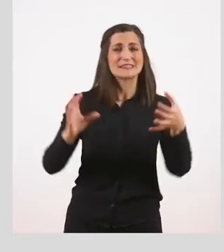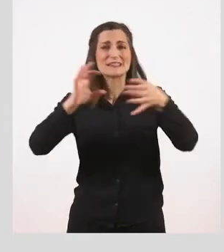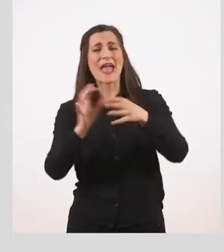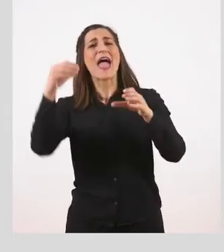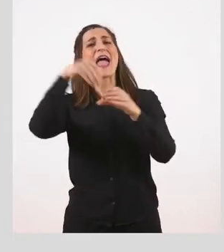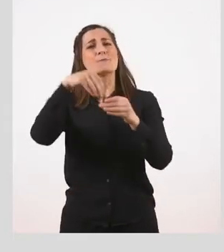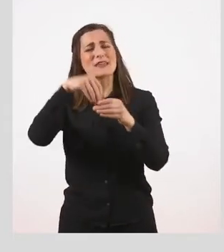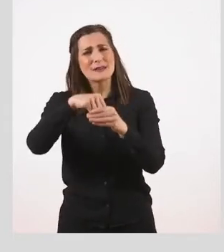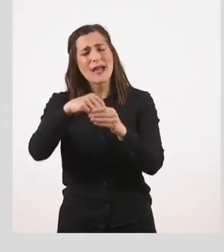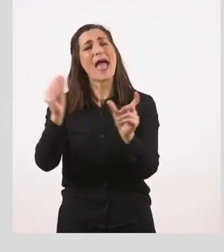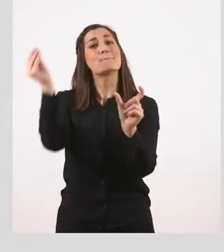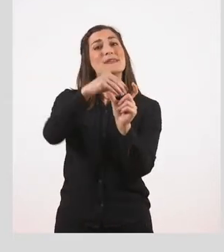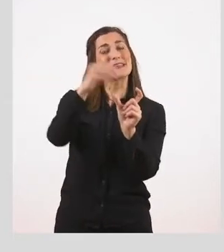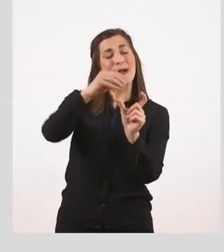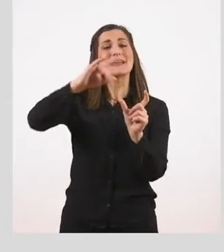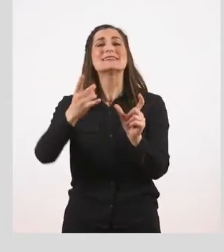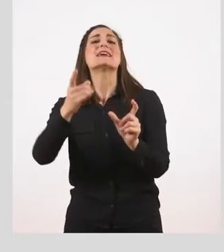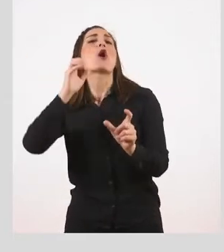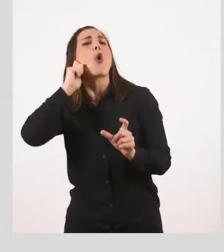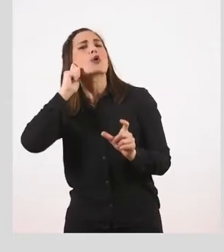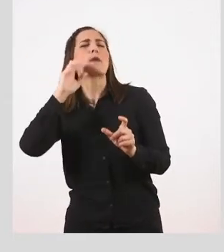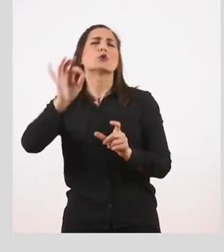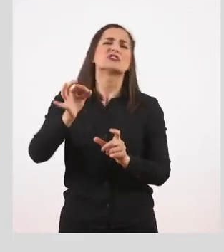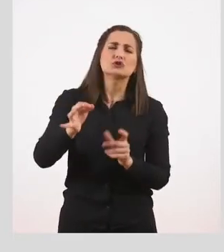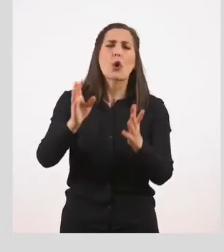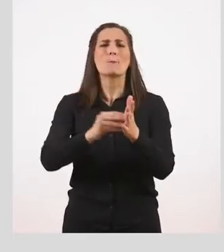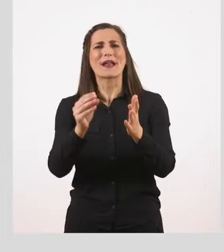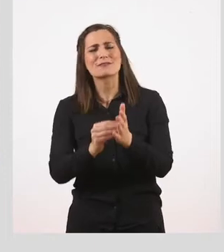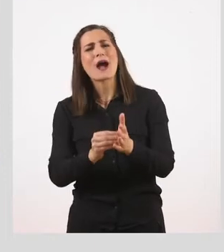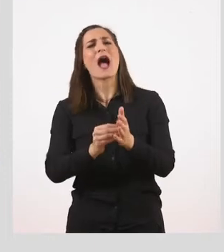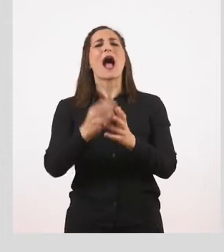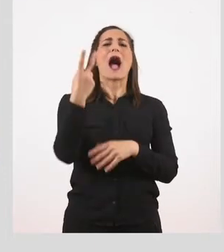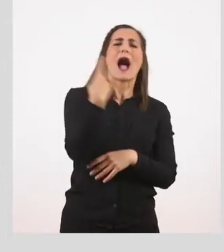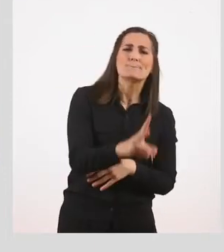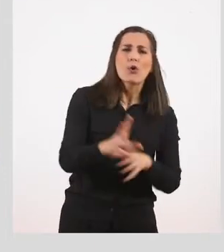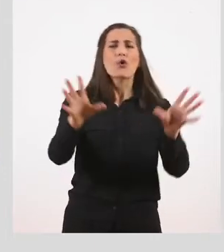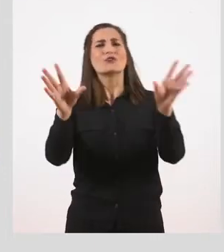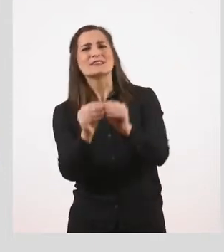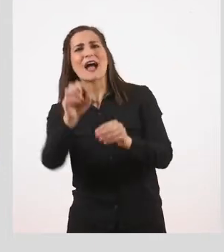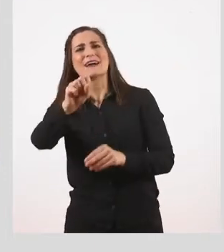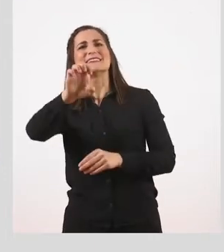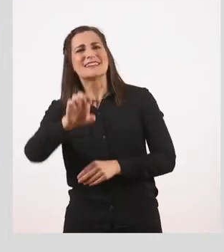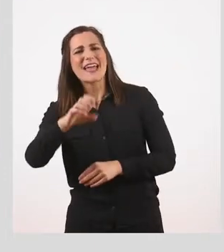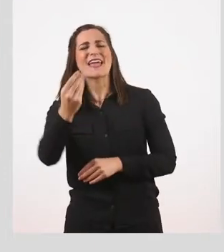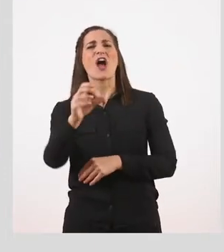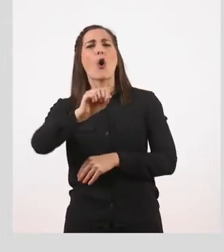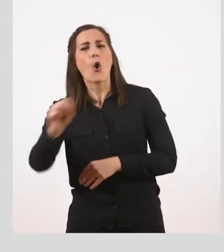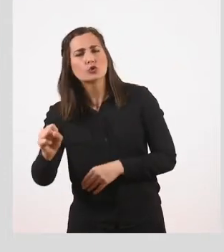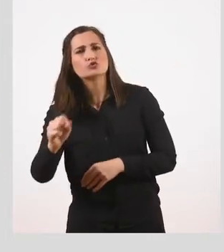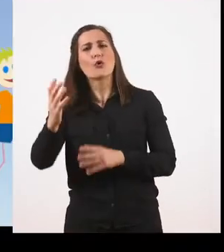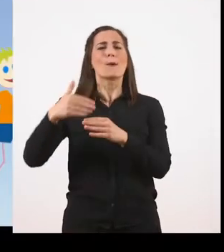ουσιαστικό δηλαδή. Ορισμένες προθέσεις είναι το από, για, σε, ως, κατά, μετά,